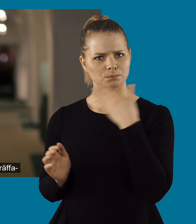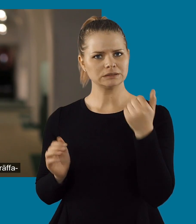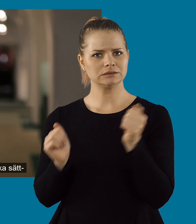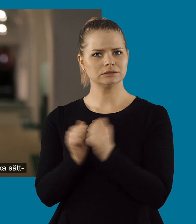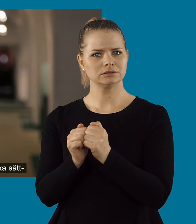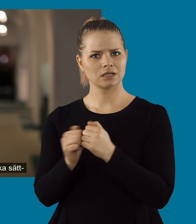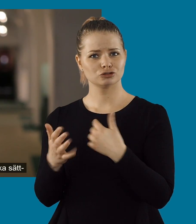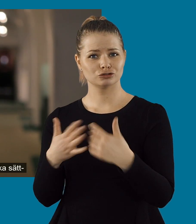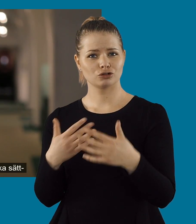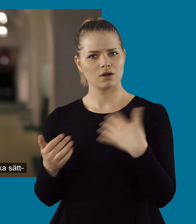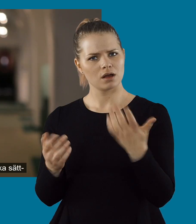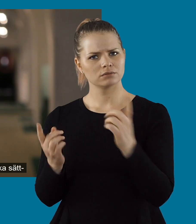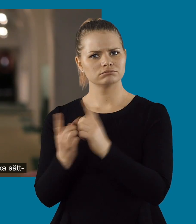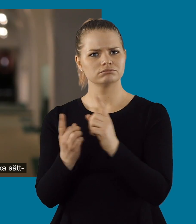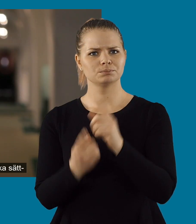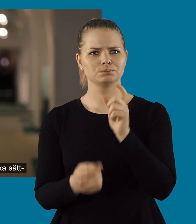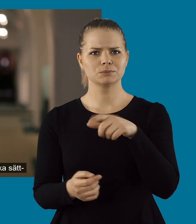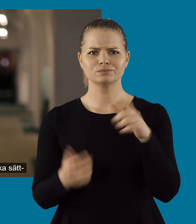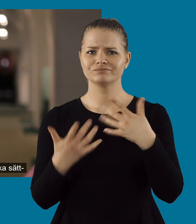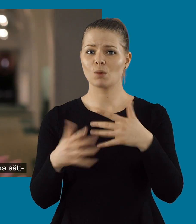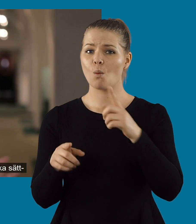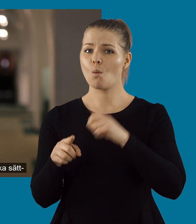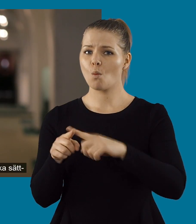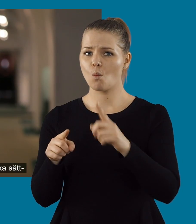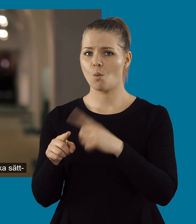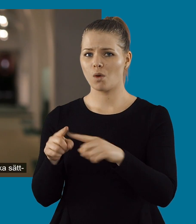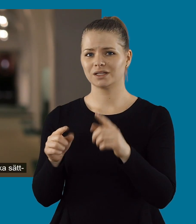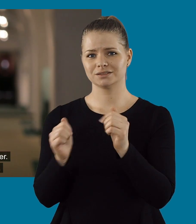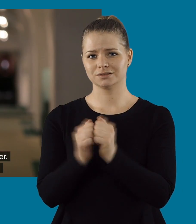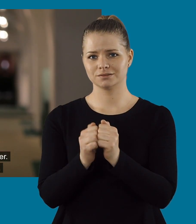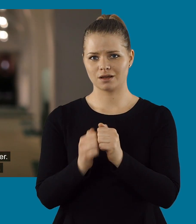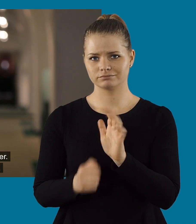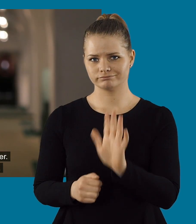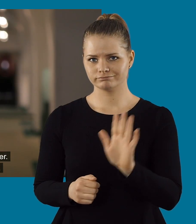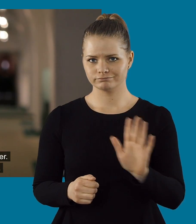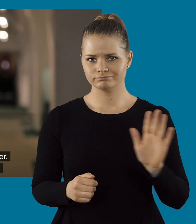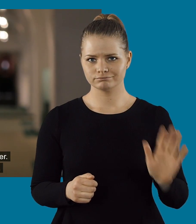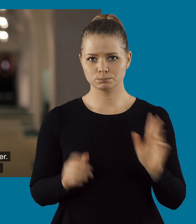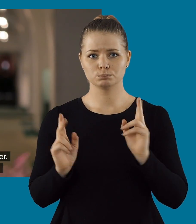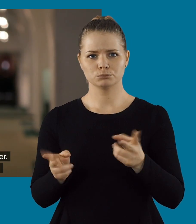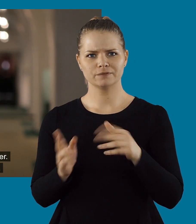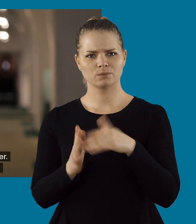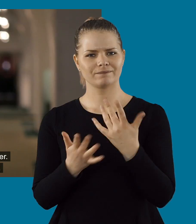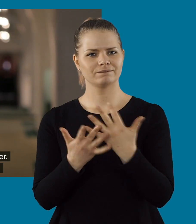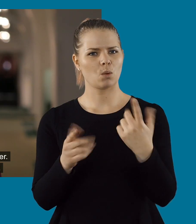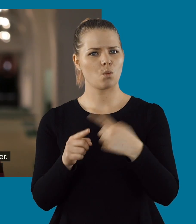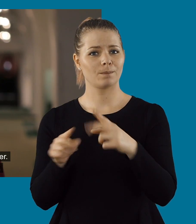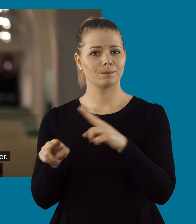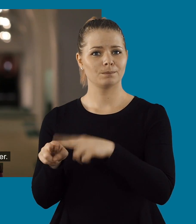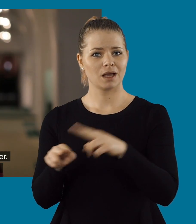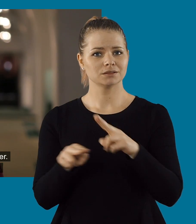att träffa människor som funkar. Träffa många människor som funkar på flera olika sätt. Och som är från fler olika platser som